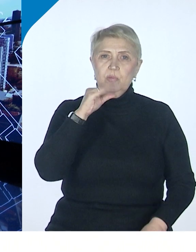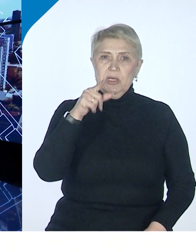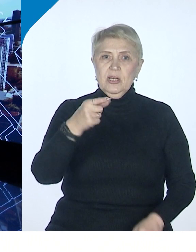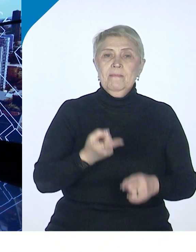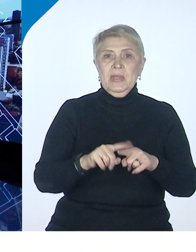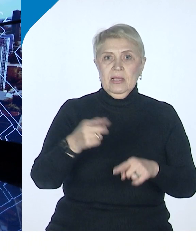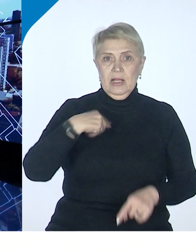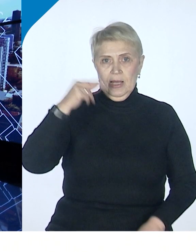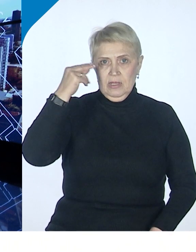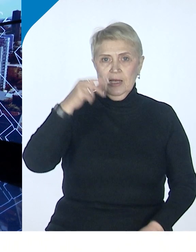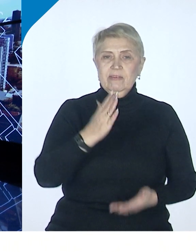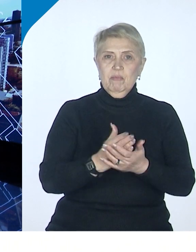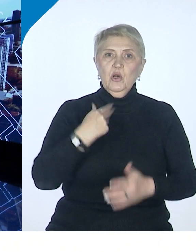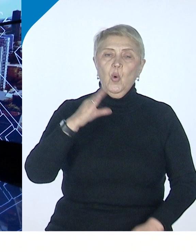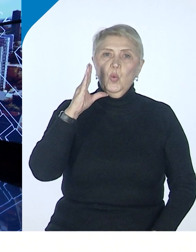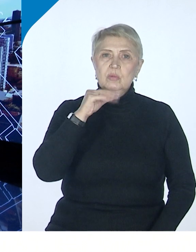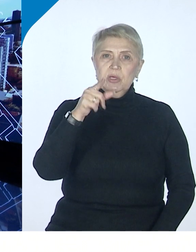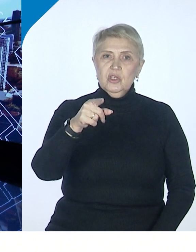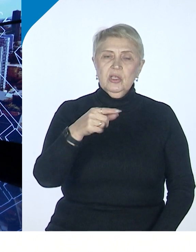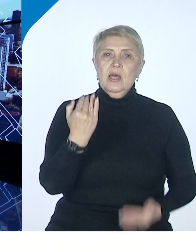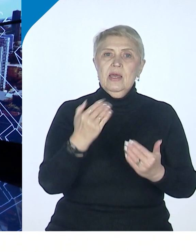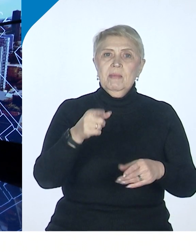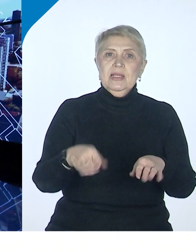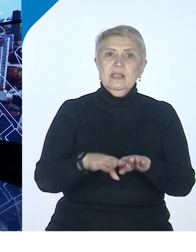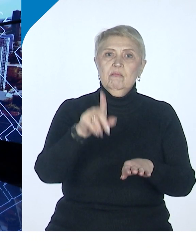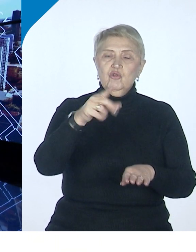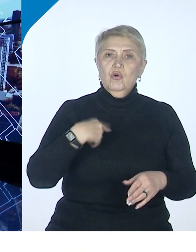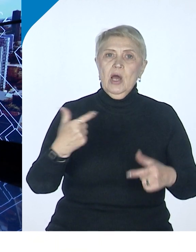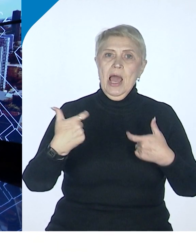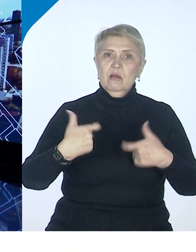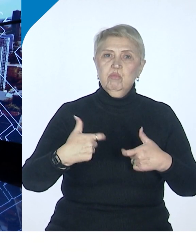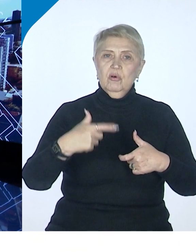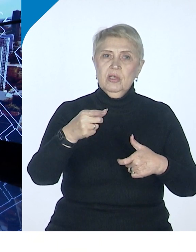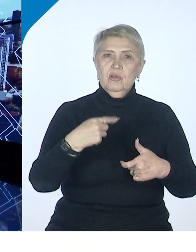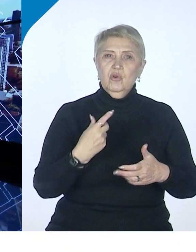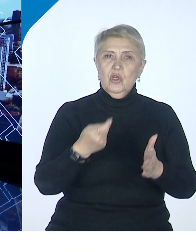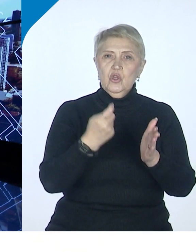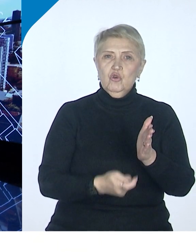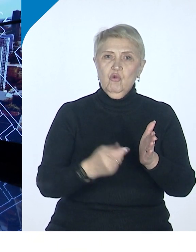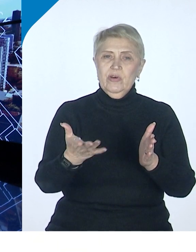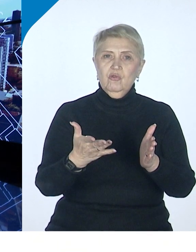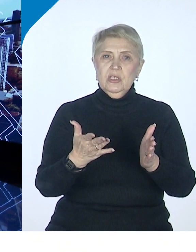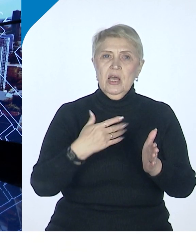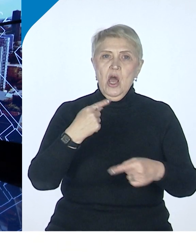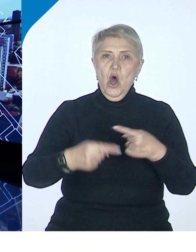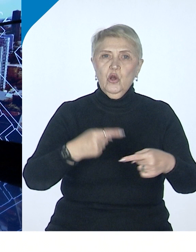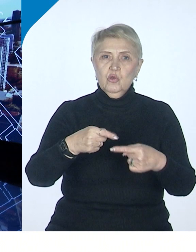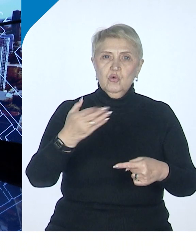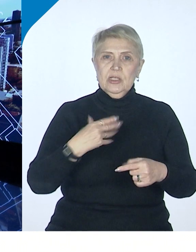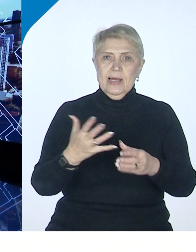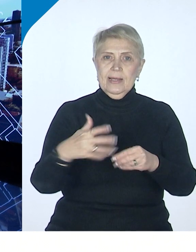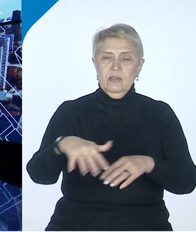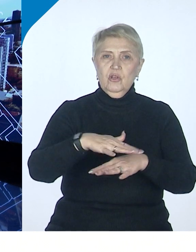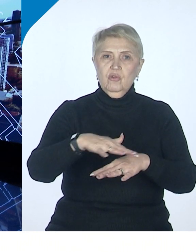успешными. Именно тем, что они эксплуатировали дешевый ресурс территории, ну, для них дешевым